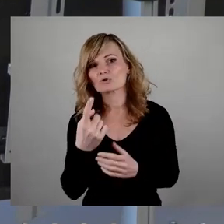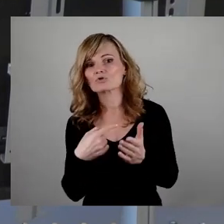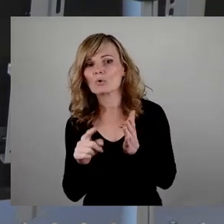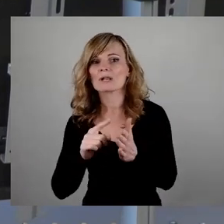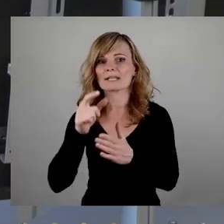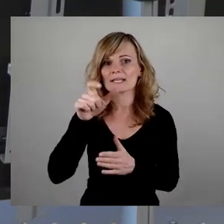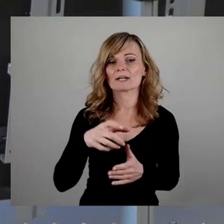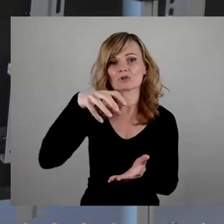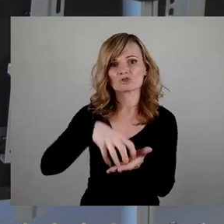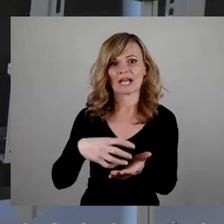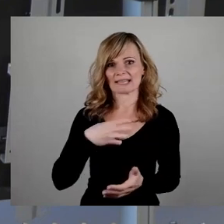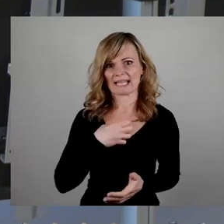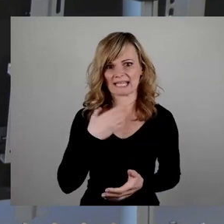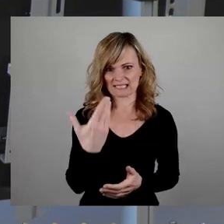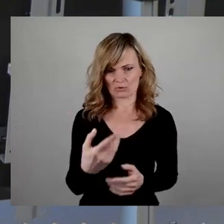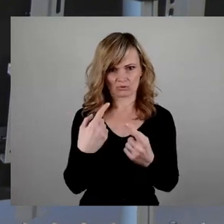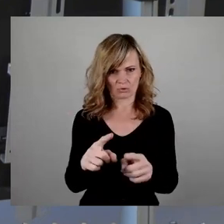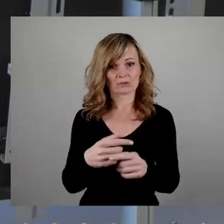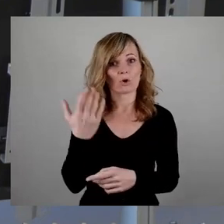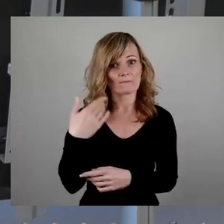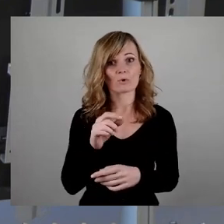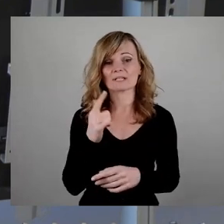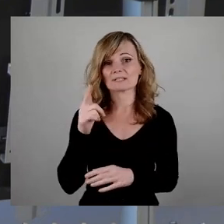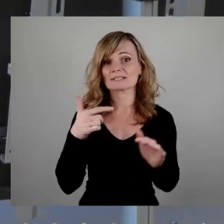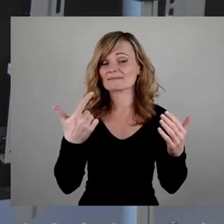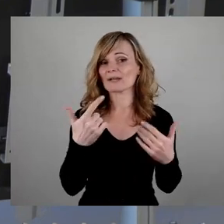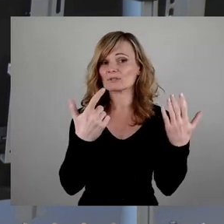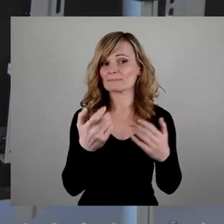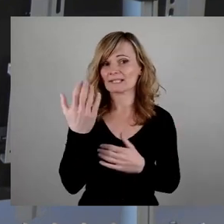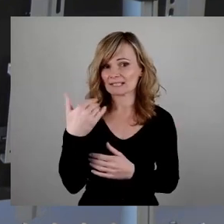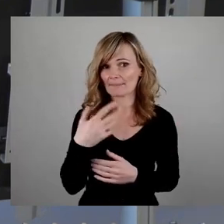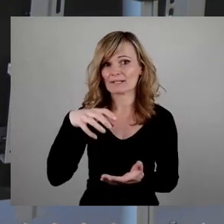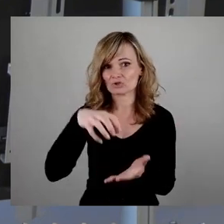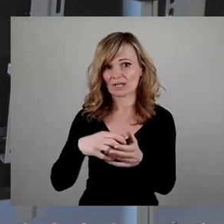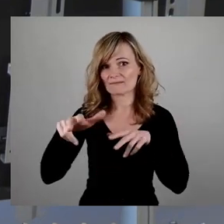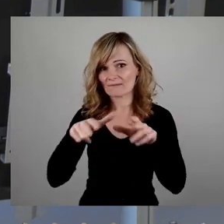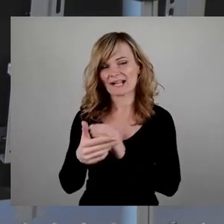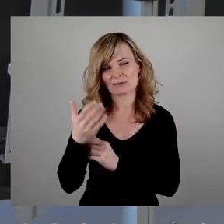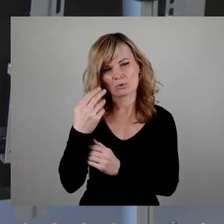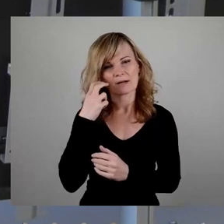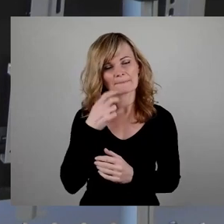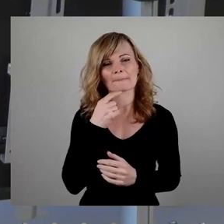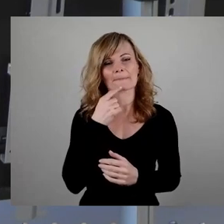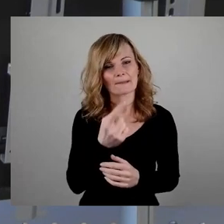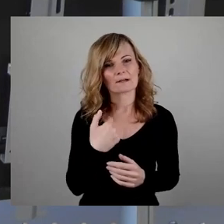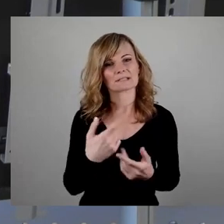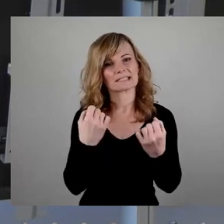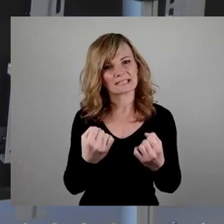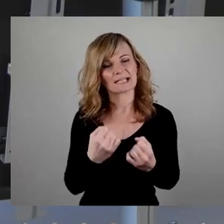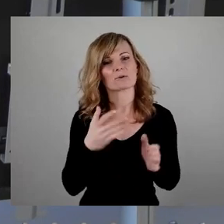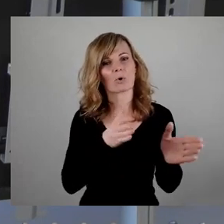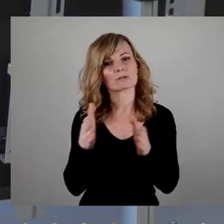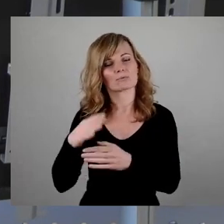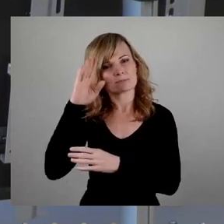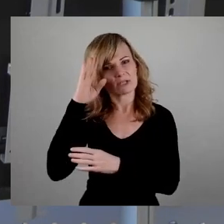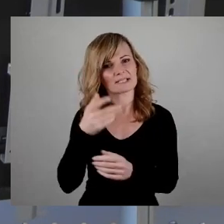benannt und obwohl noch 1972 von Seiten der damaligen Dresdner Stadtverwaltung nach, Zitat, gesicherten Angaben der Dresdner Ordnungspolizei